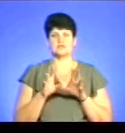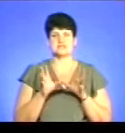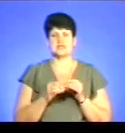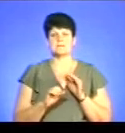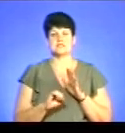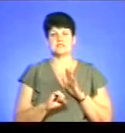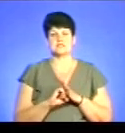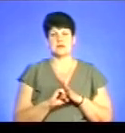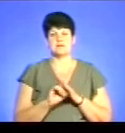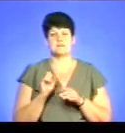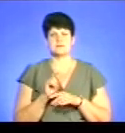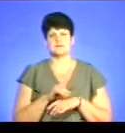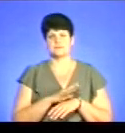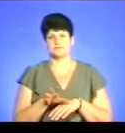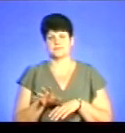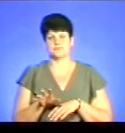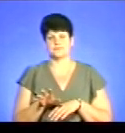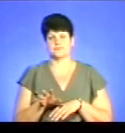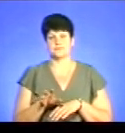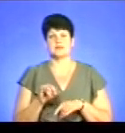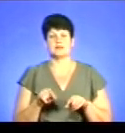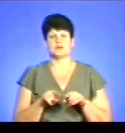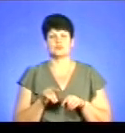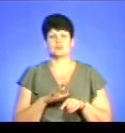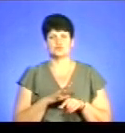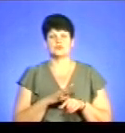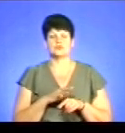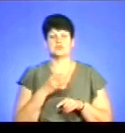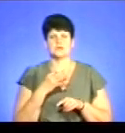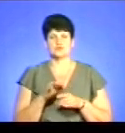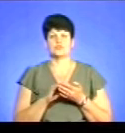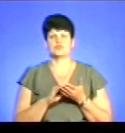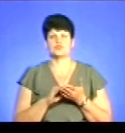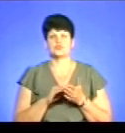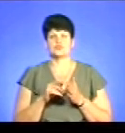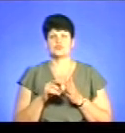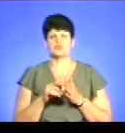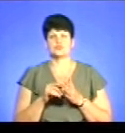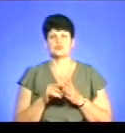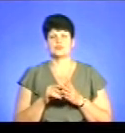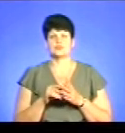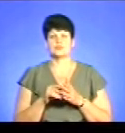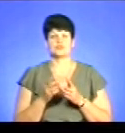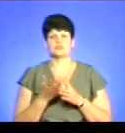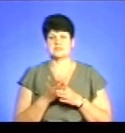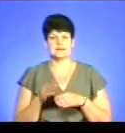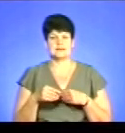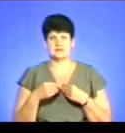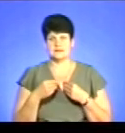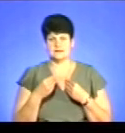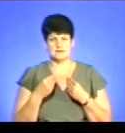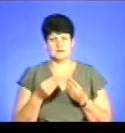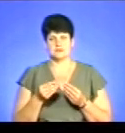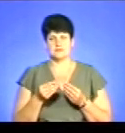підставах не призначається. І також було сказано в сюжеті, що субсидії не призначаються. Ми вже не вживаємо